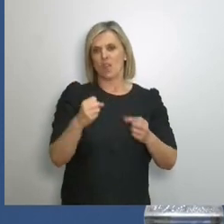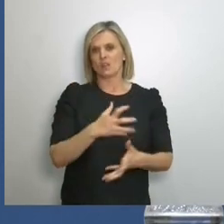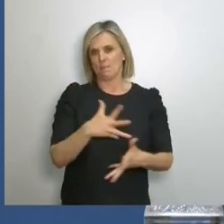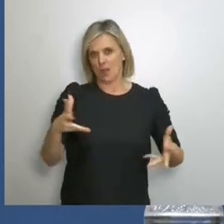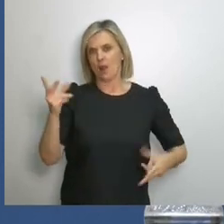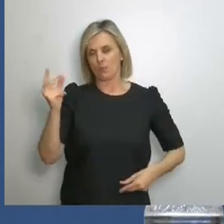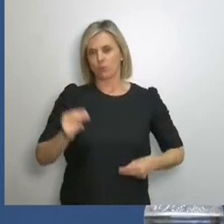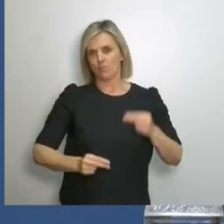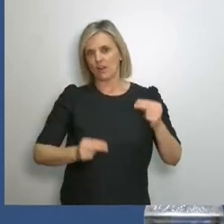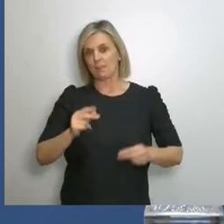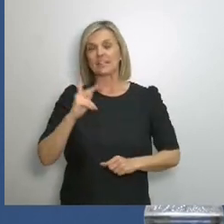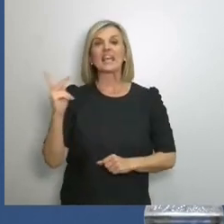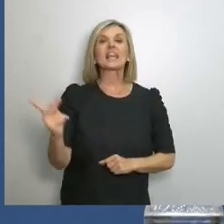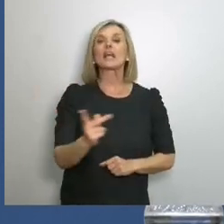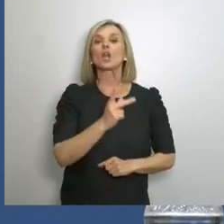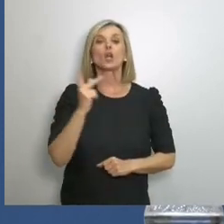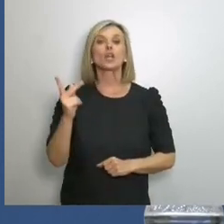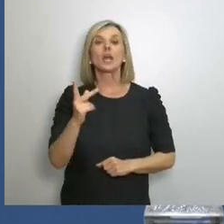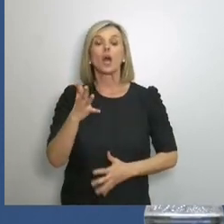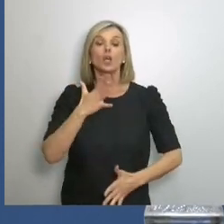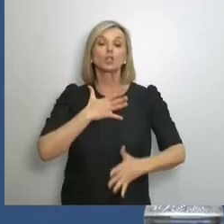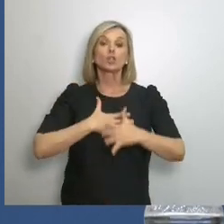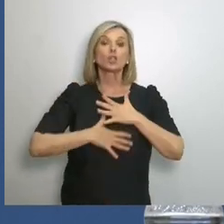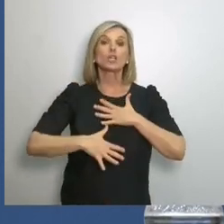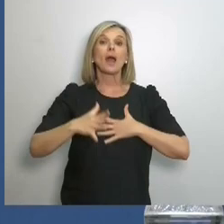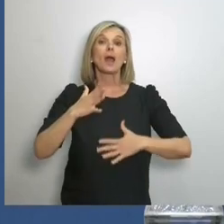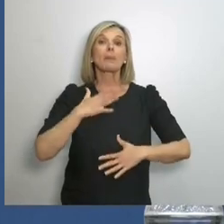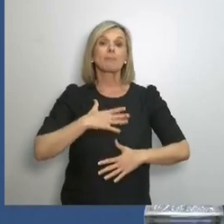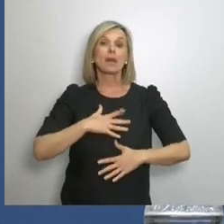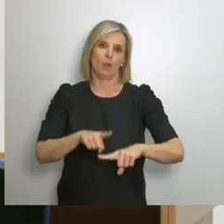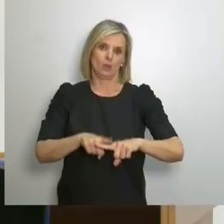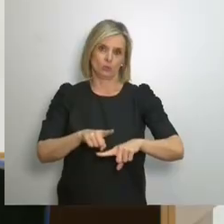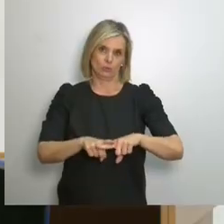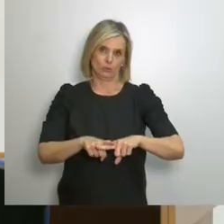προβλήματα κοινωνική τάξη των αγαπημένων αμαία